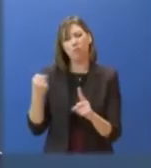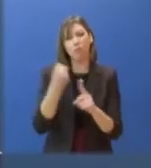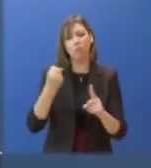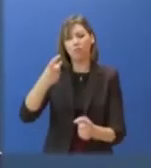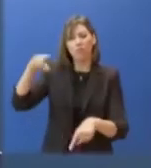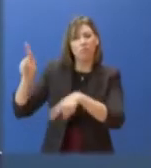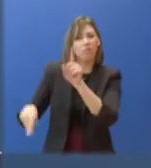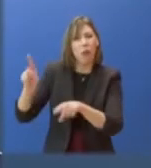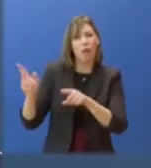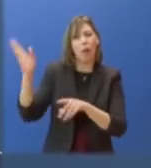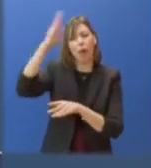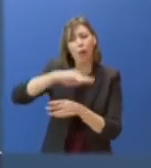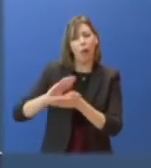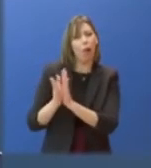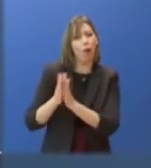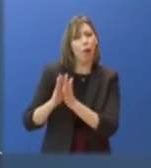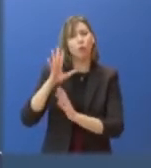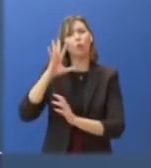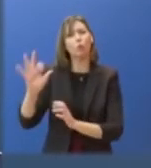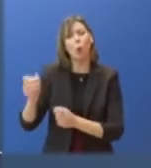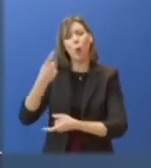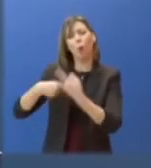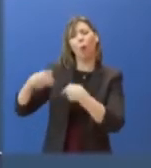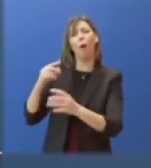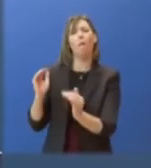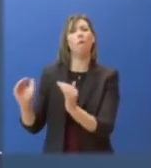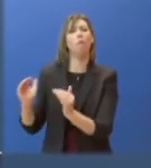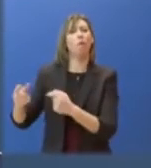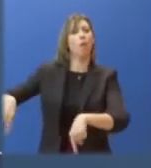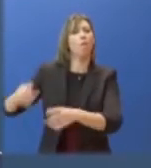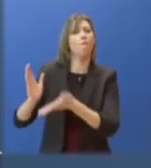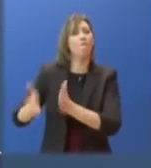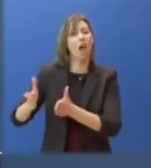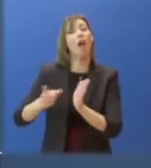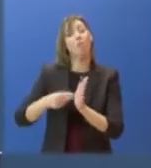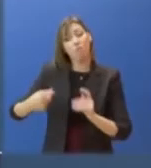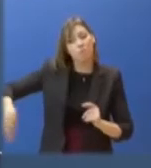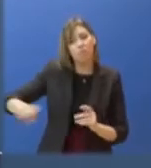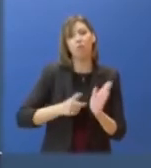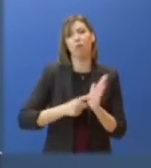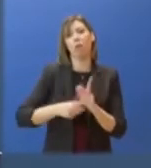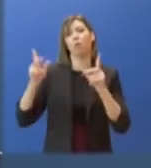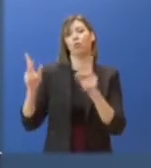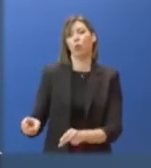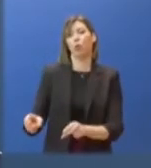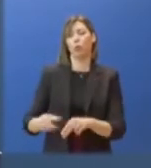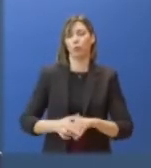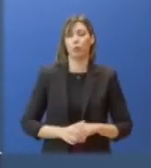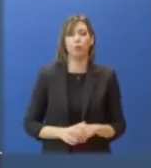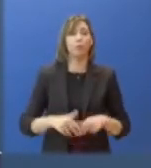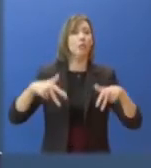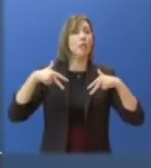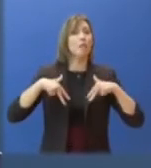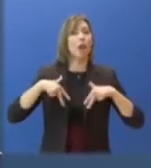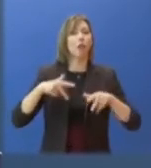δικαιολογούν την έμφυλη βία. Για τον σκοπό αυτό, η κυβέρνηση ανέπτυξε το κατάλληλο πολιτικό, νομικό, αλλά και πολιτισμικό πλαίσιο,